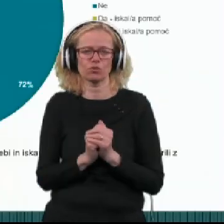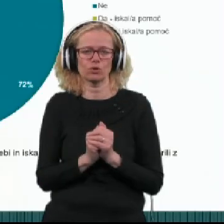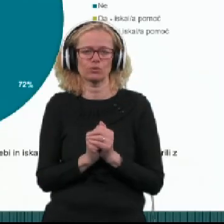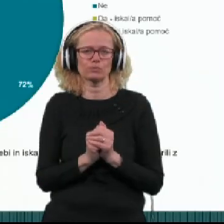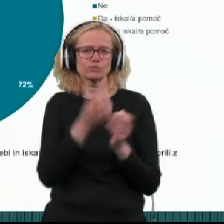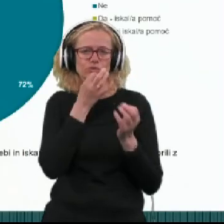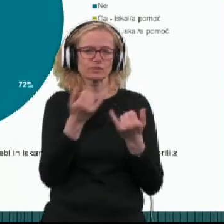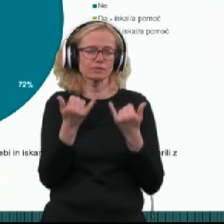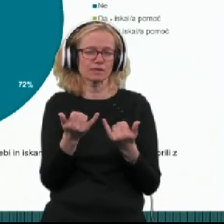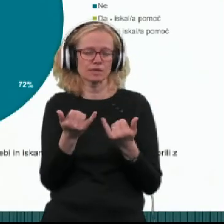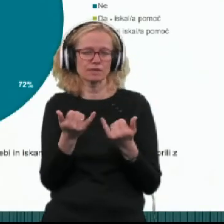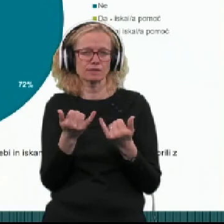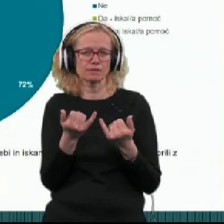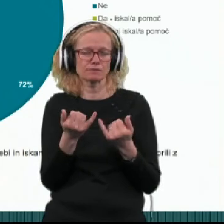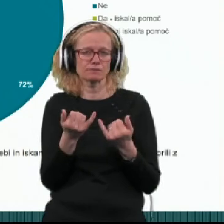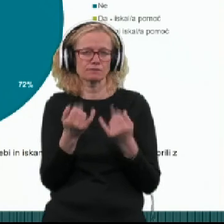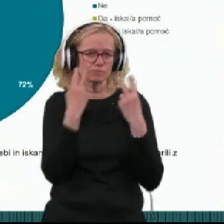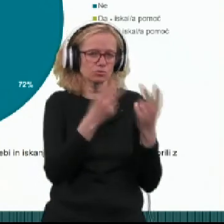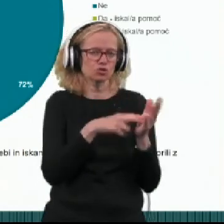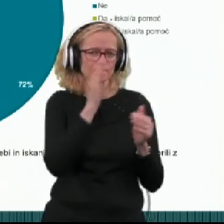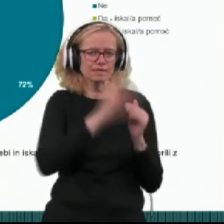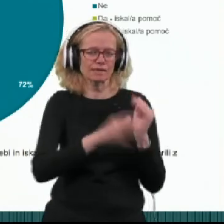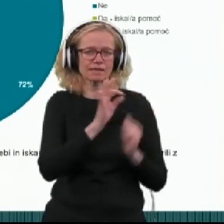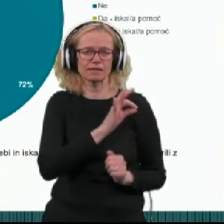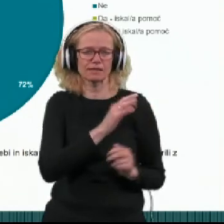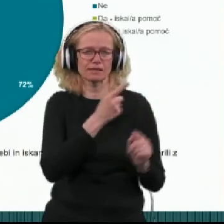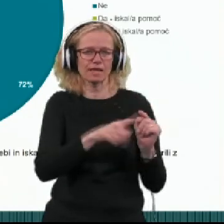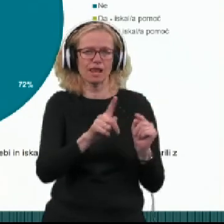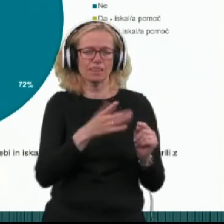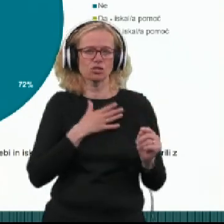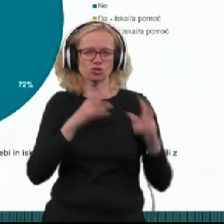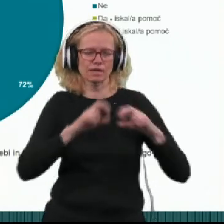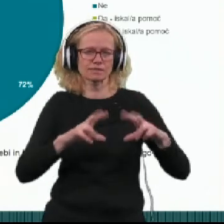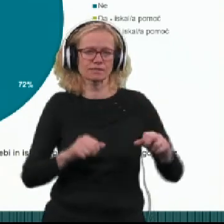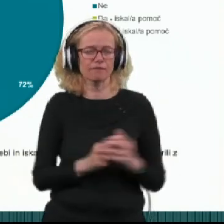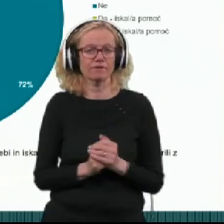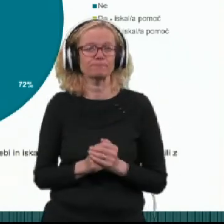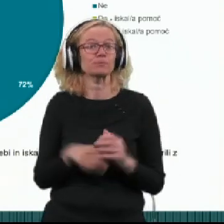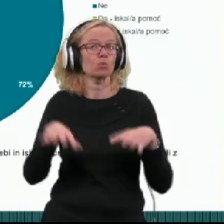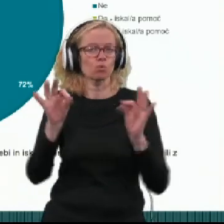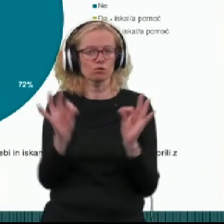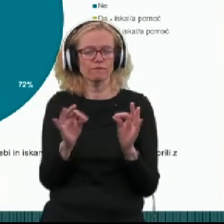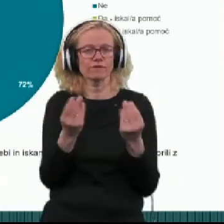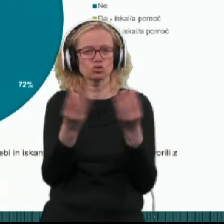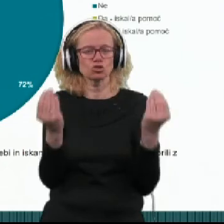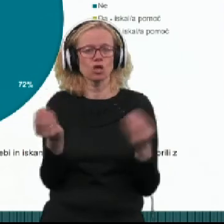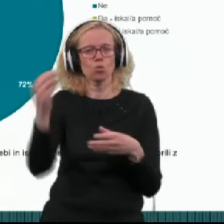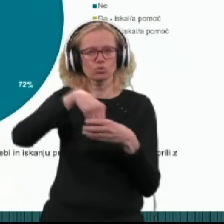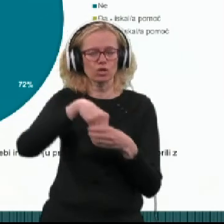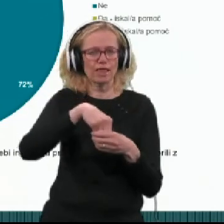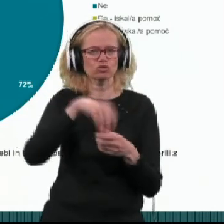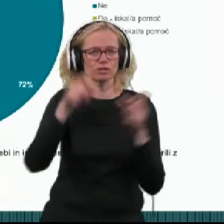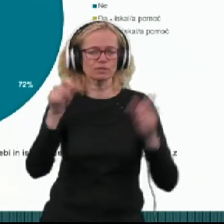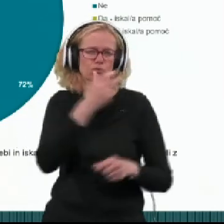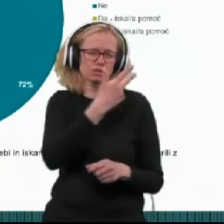naslonimo še na zadnji del naše raziskave, ugotavljamo, da večina udeležencev, nekje tri četrtine,